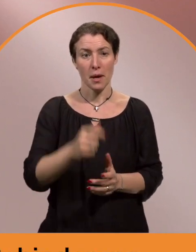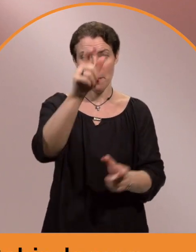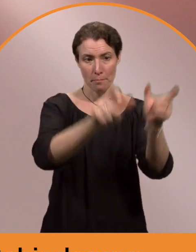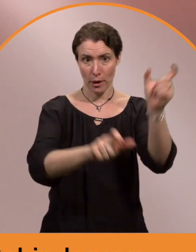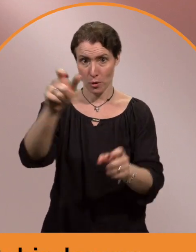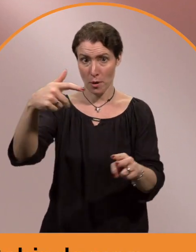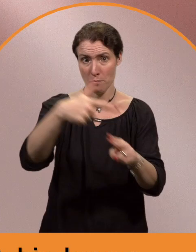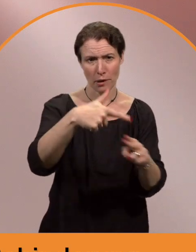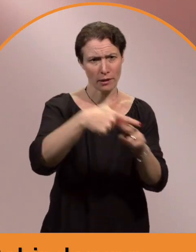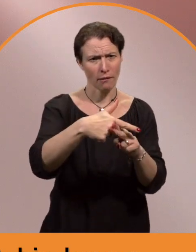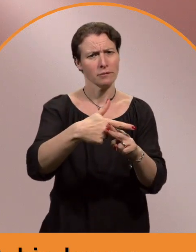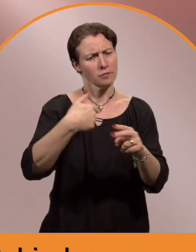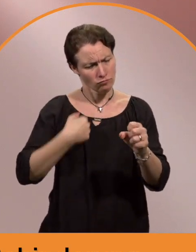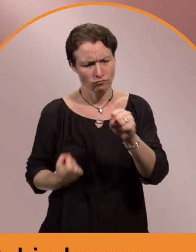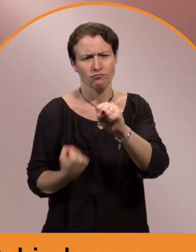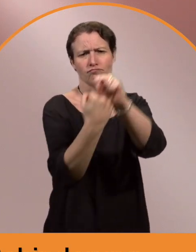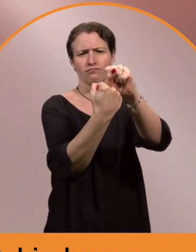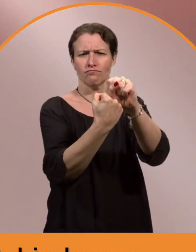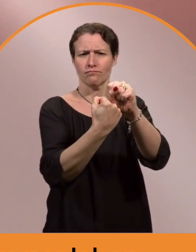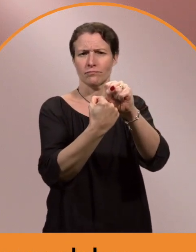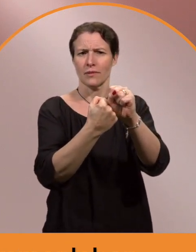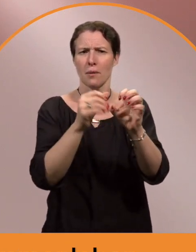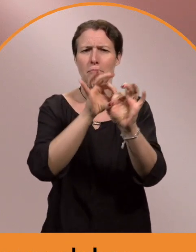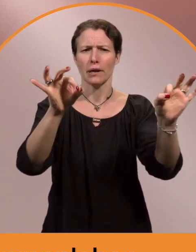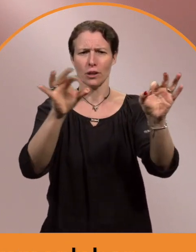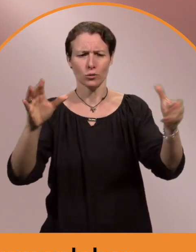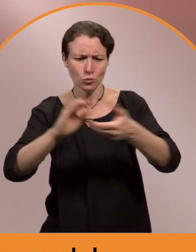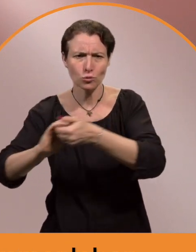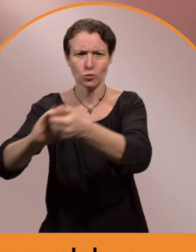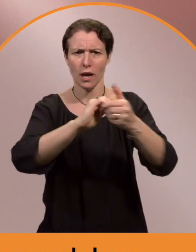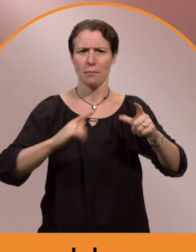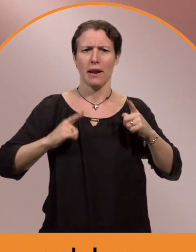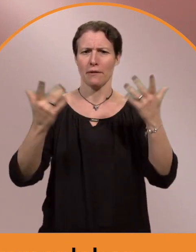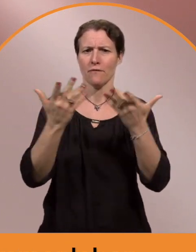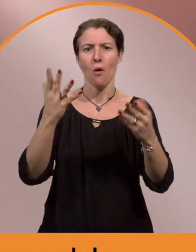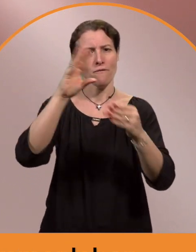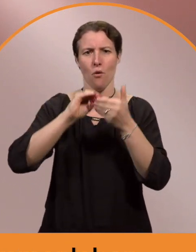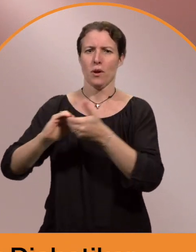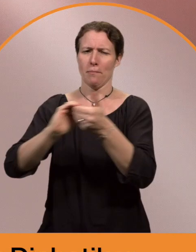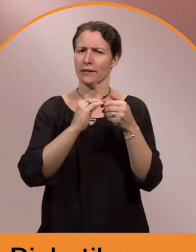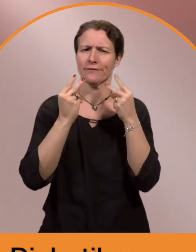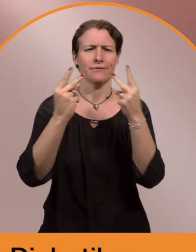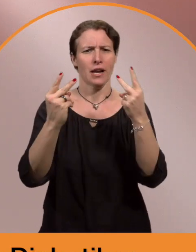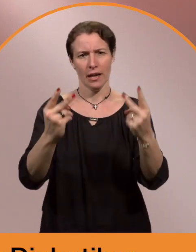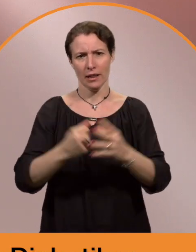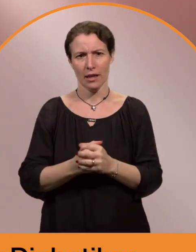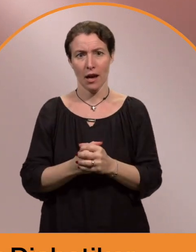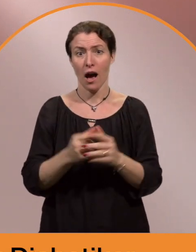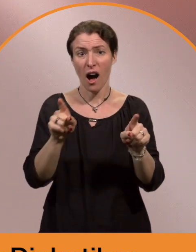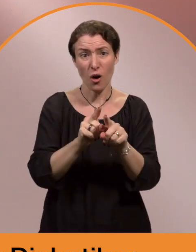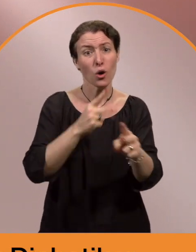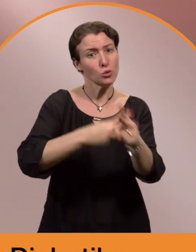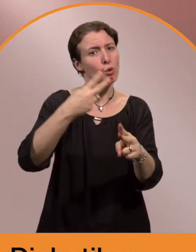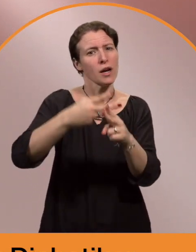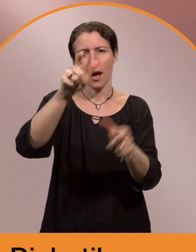weil ich mich für einen Menschen mit Behinderung stark mache, für besseres Zusammenleben in Wohngemeinschaften und